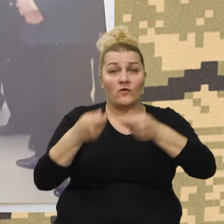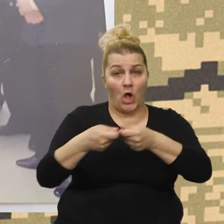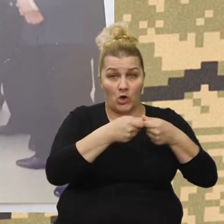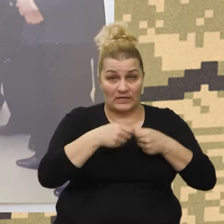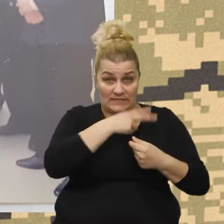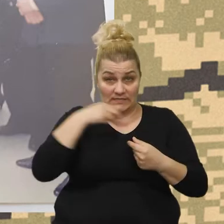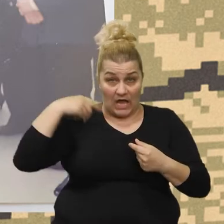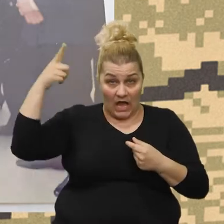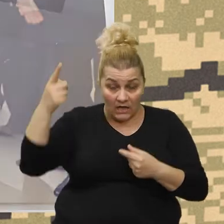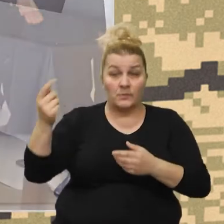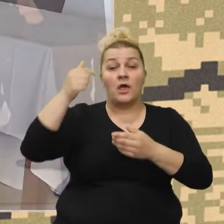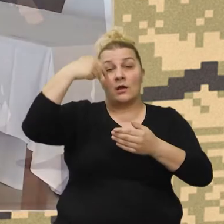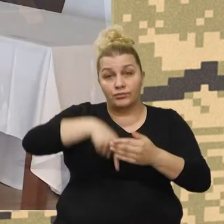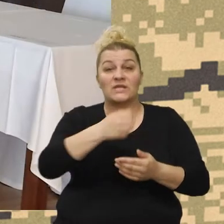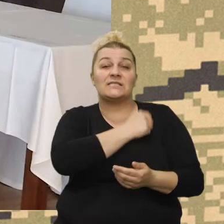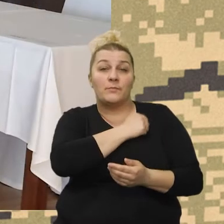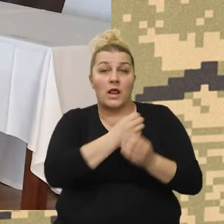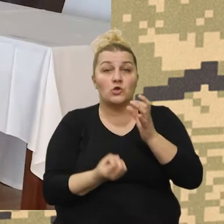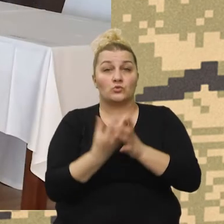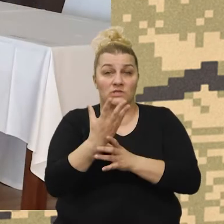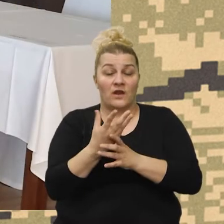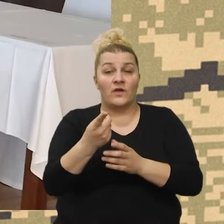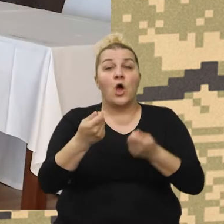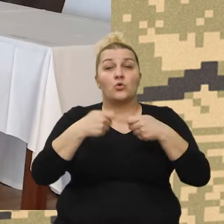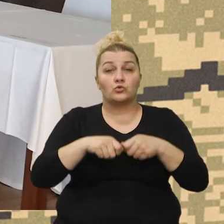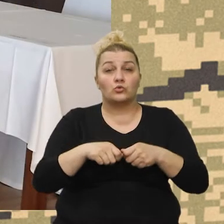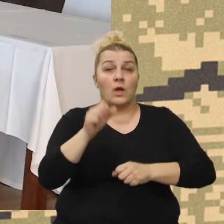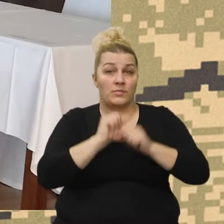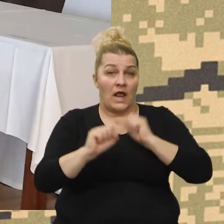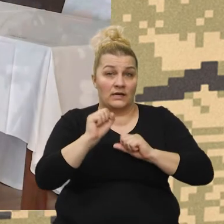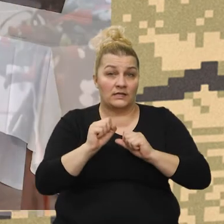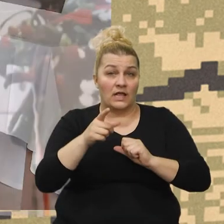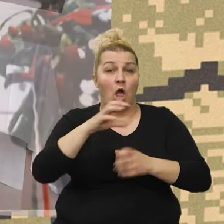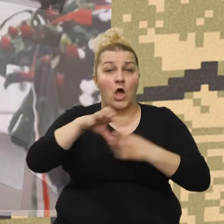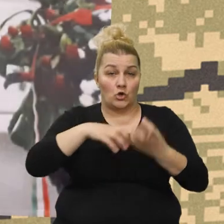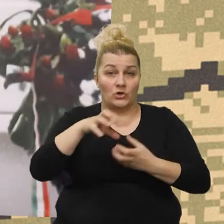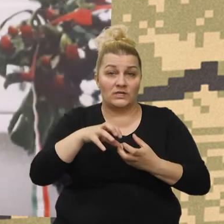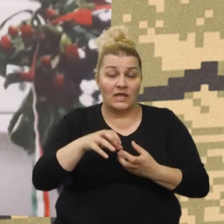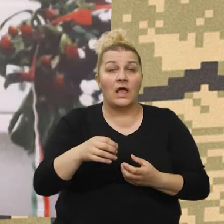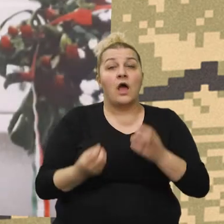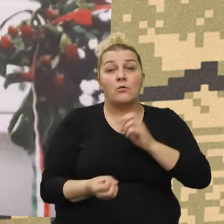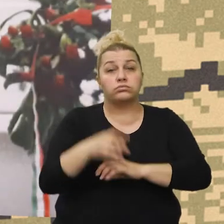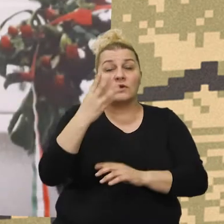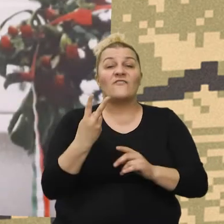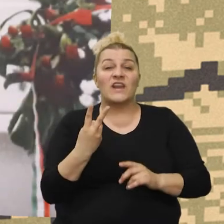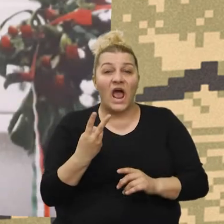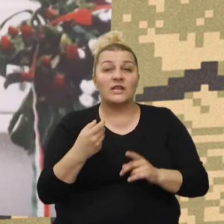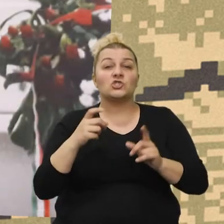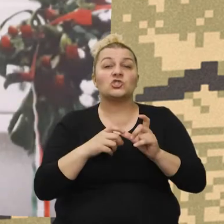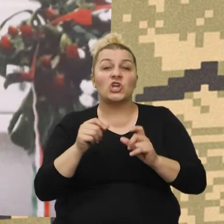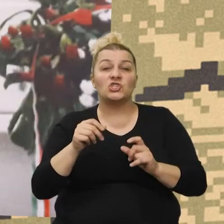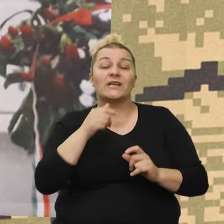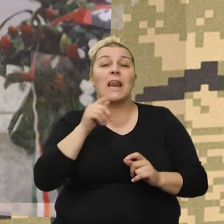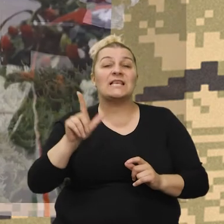Splitu je utemljena udruga roditaja poginulih hrvatskih branitelja domovinskog rata, a inicijatore su bili Kata Vranić, Gordana Šećer i Ivo